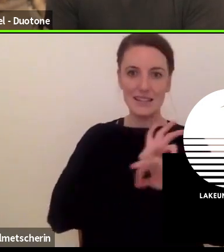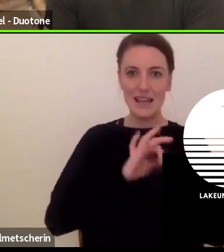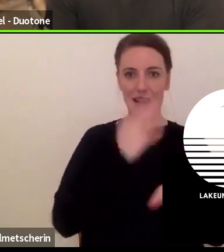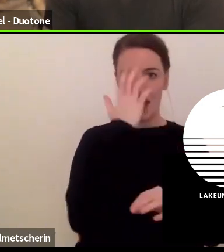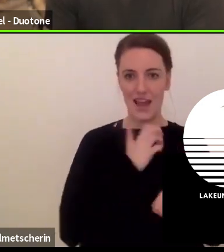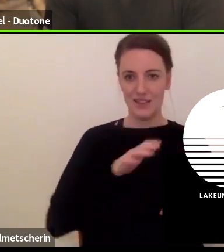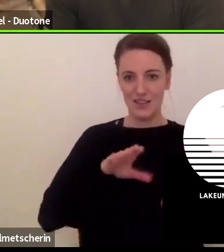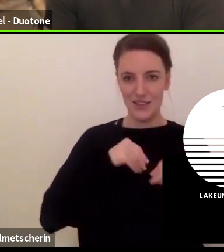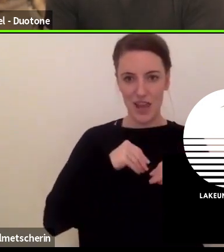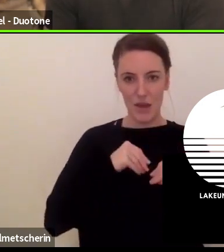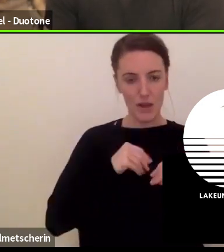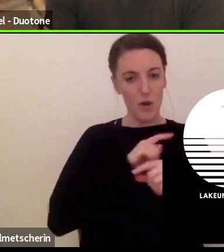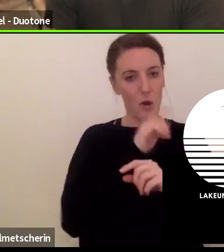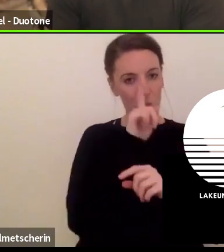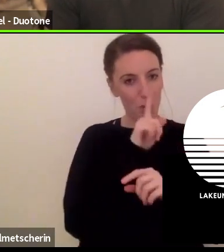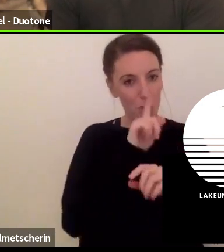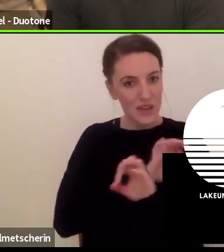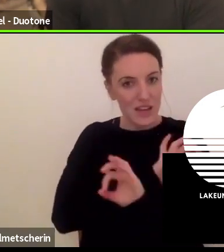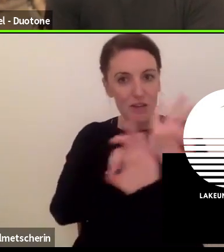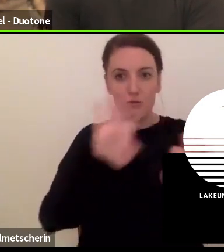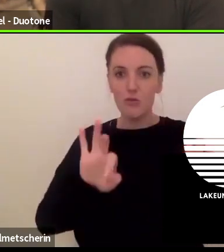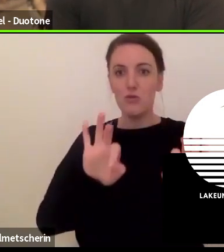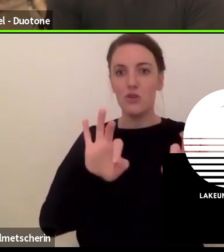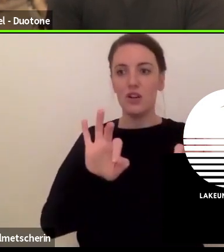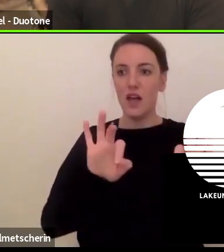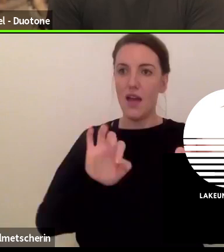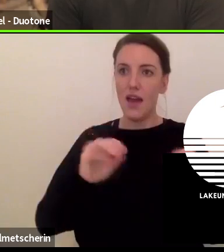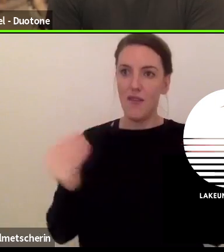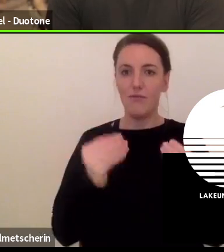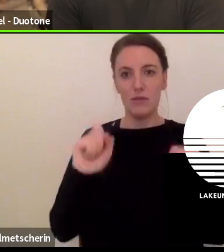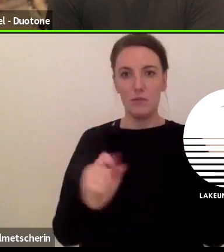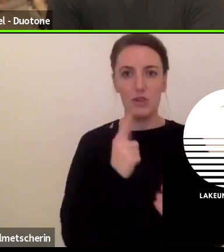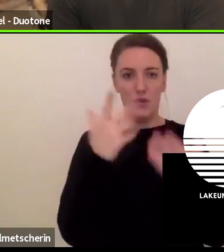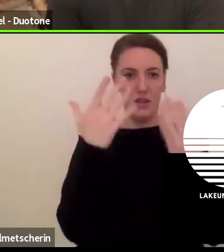und versuche immer etwas Besonderes daraus zu generieren.